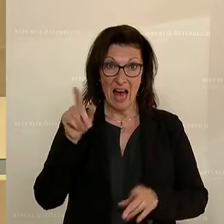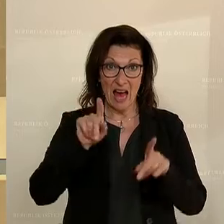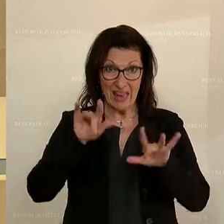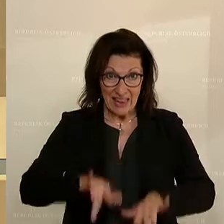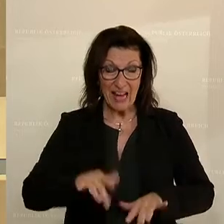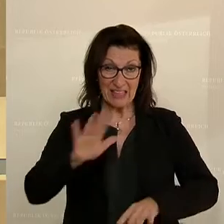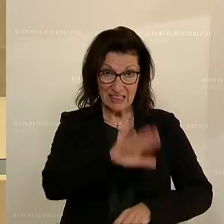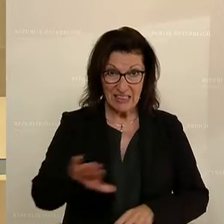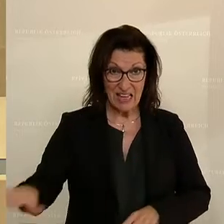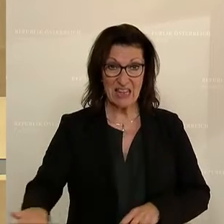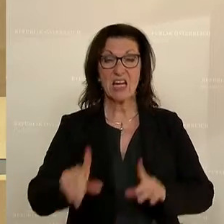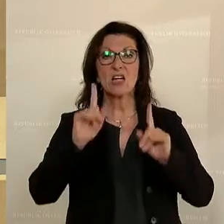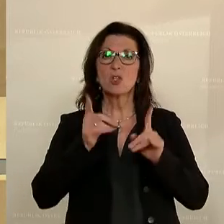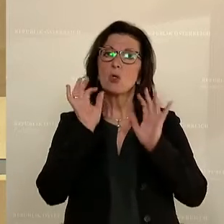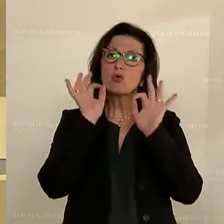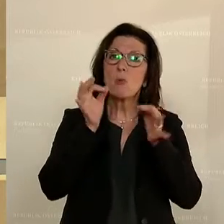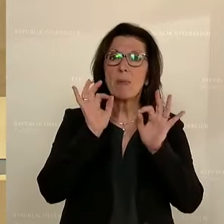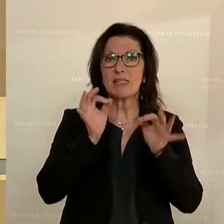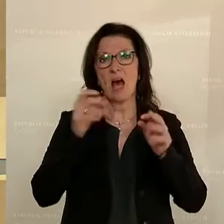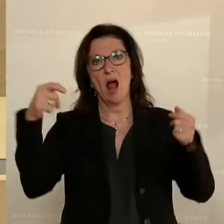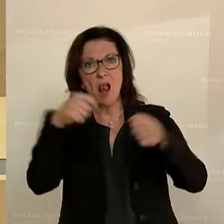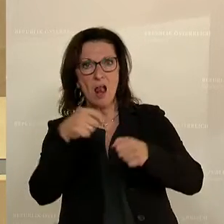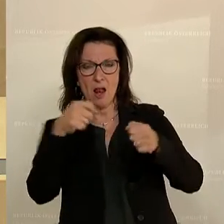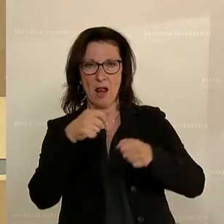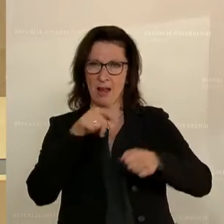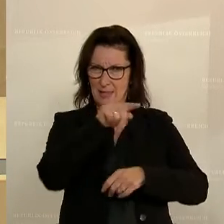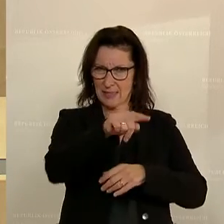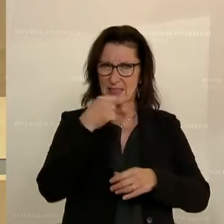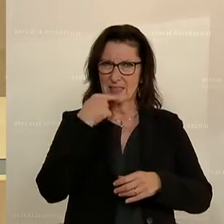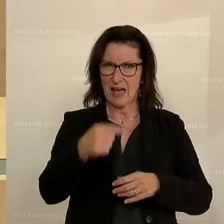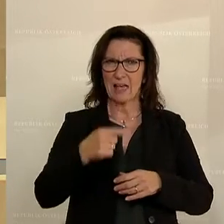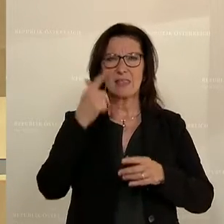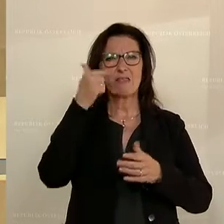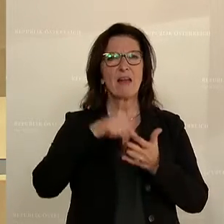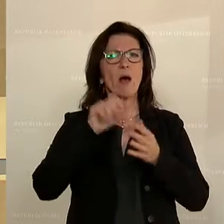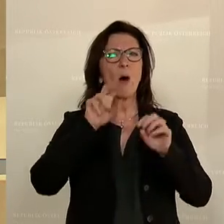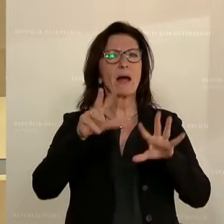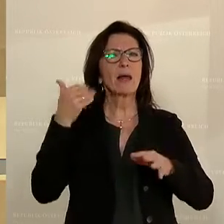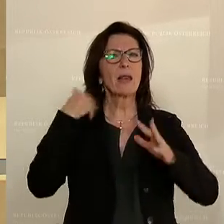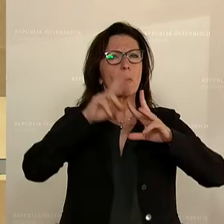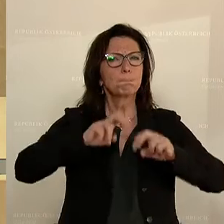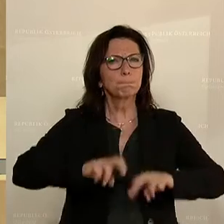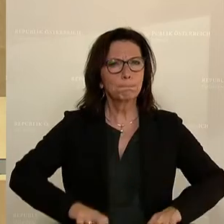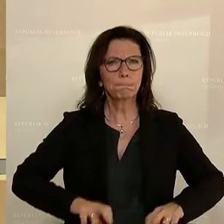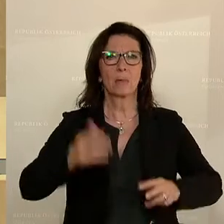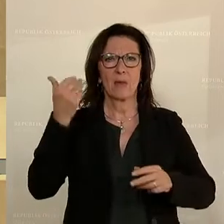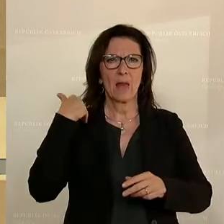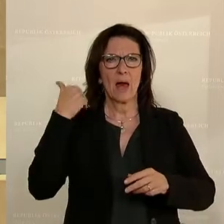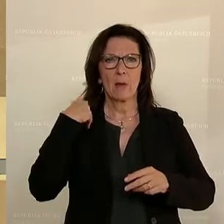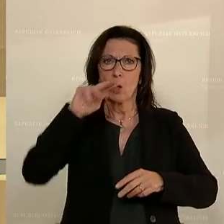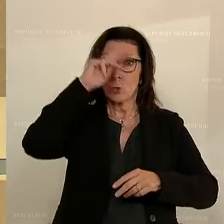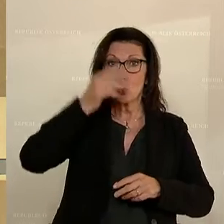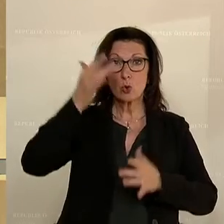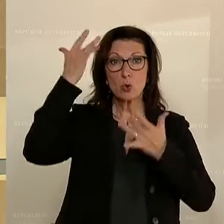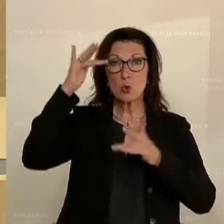Sie beziehen sich in Ihren Antrag auf eine Studie aus dem Jahr 2018, worin die soziale Lage der Kunst und